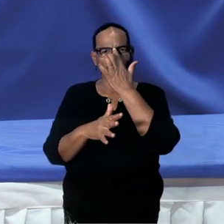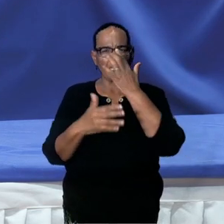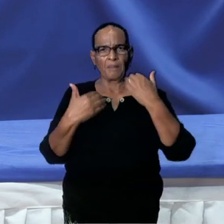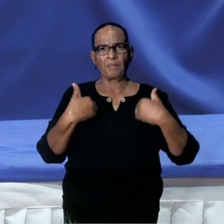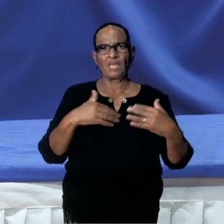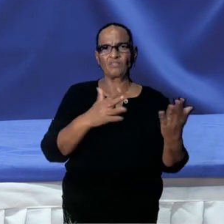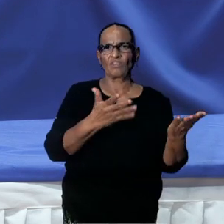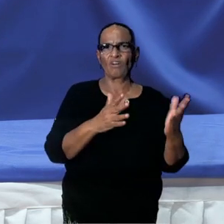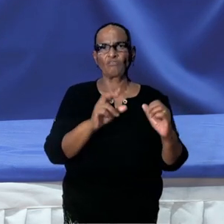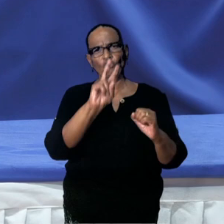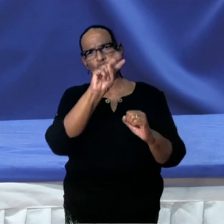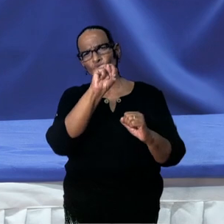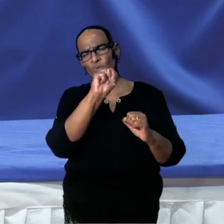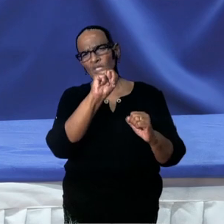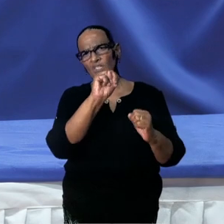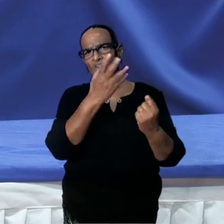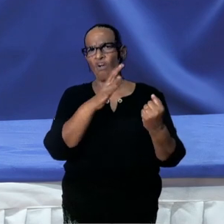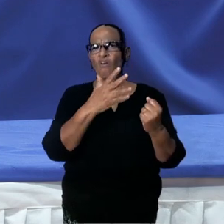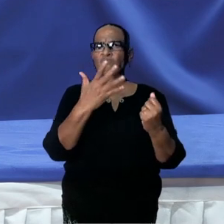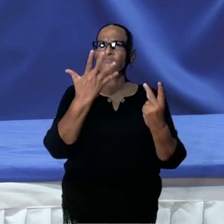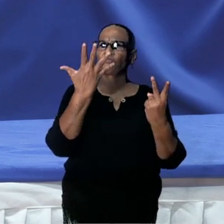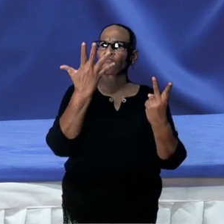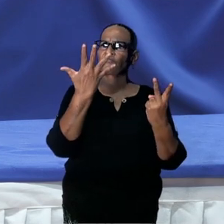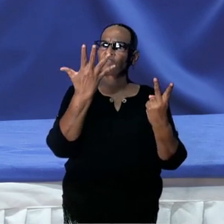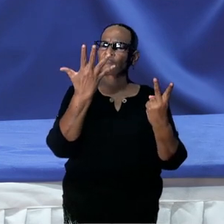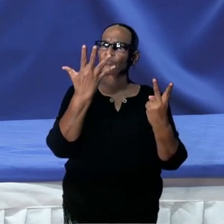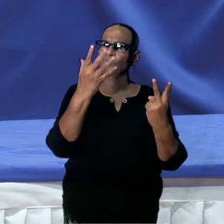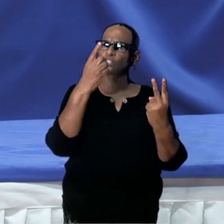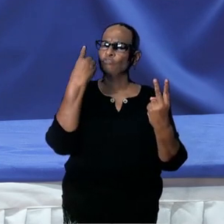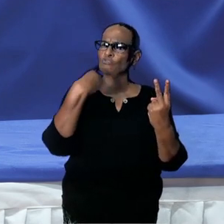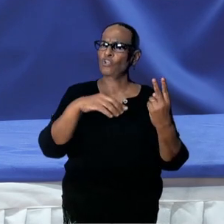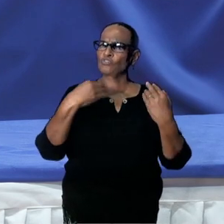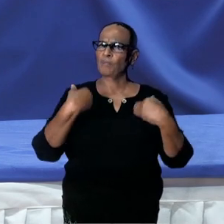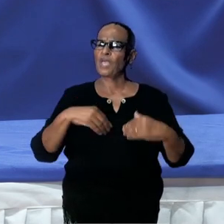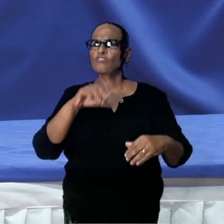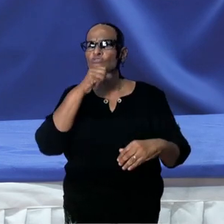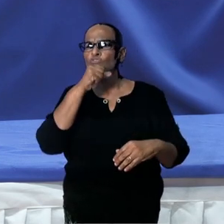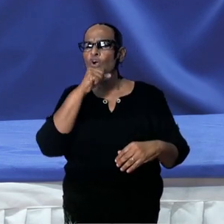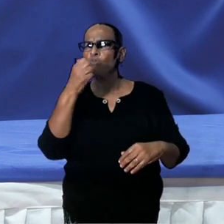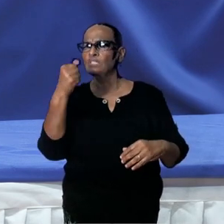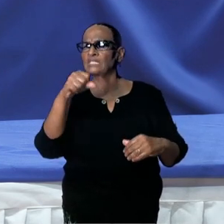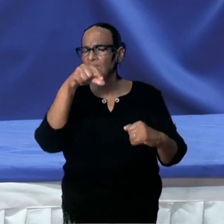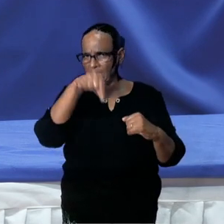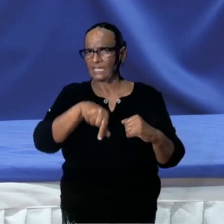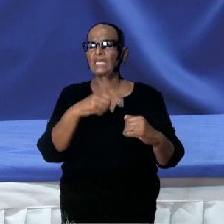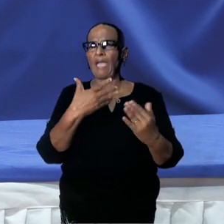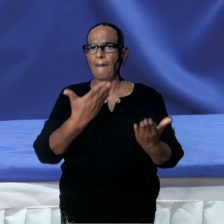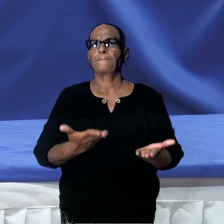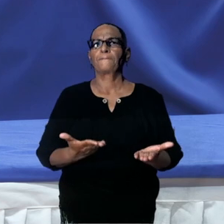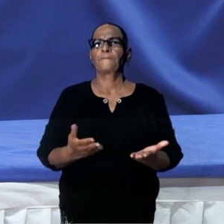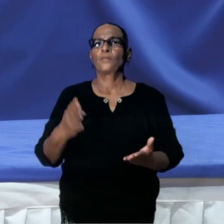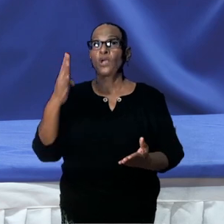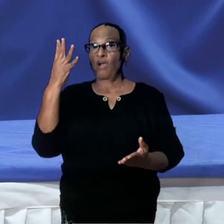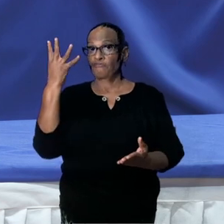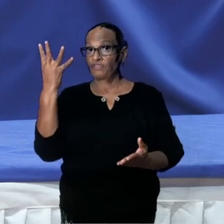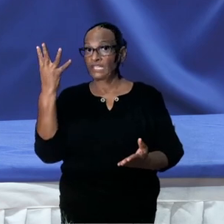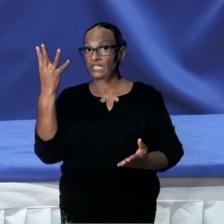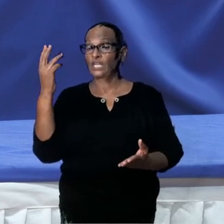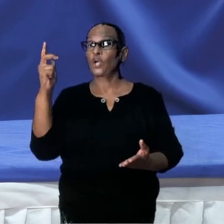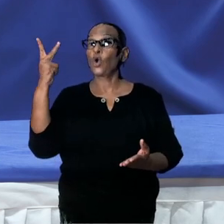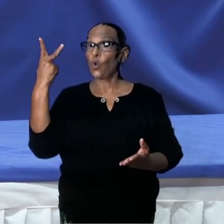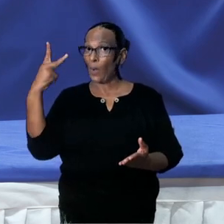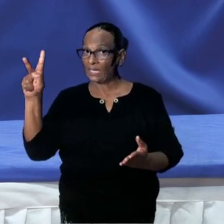tussen de 20.000 en 25.000 personen. Het vierde kwartaal, ongeveer 30.000